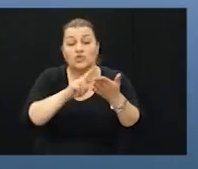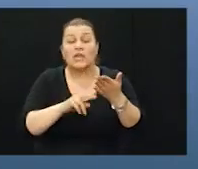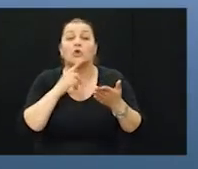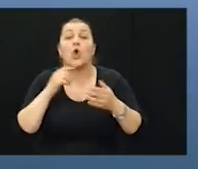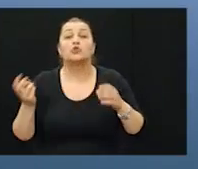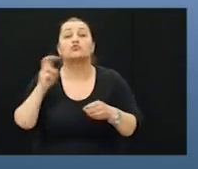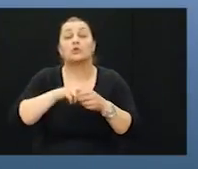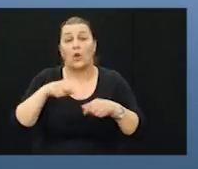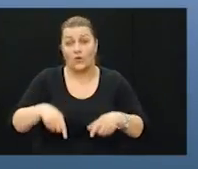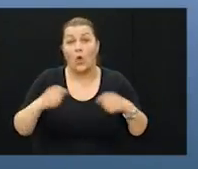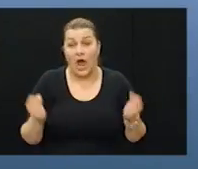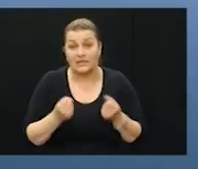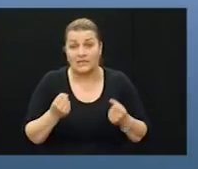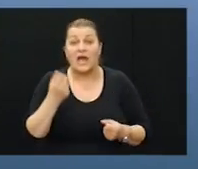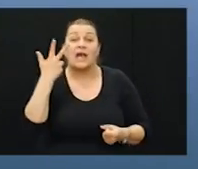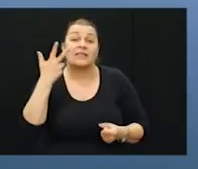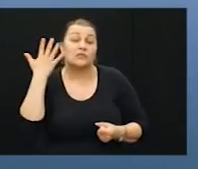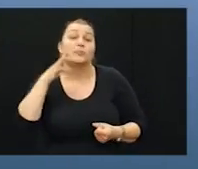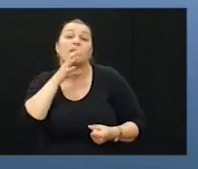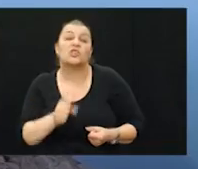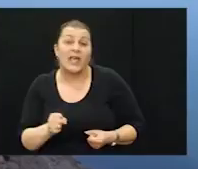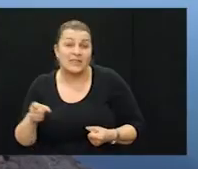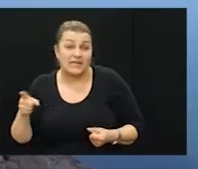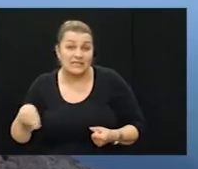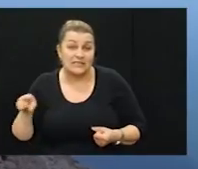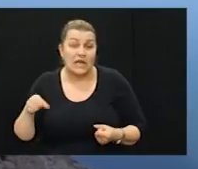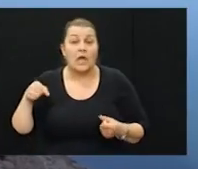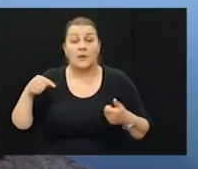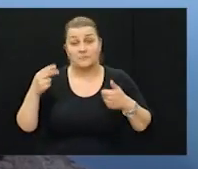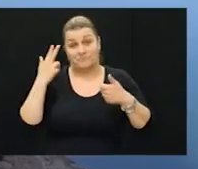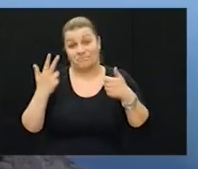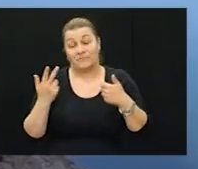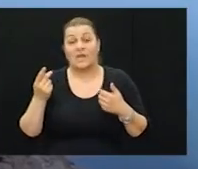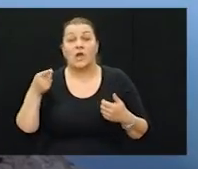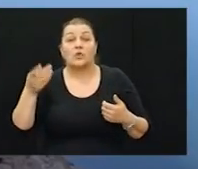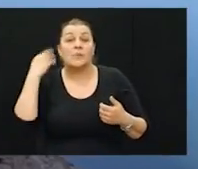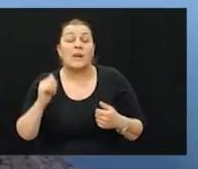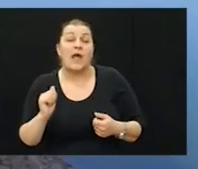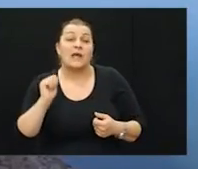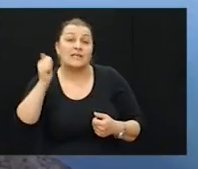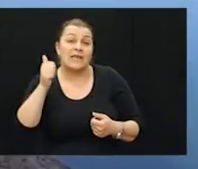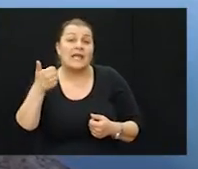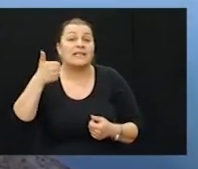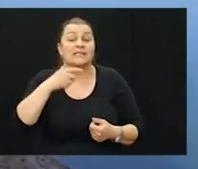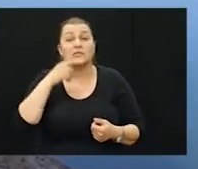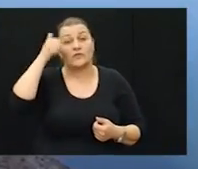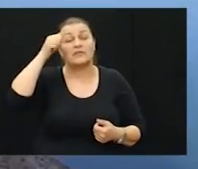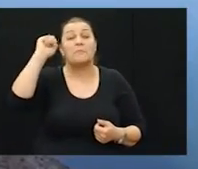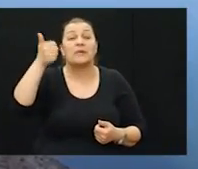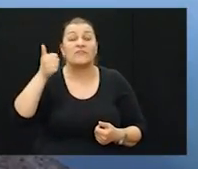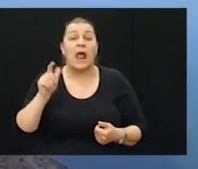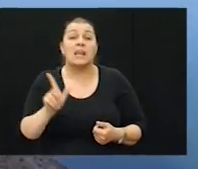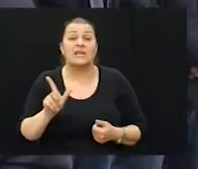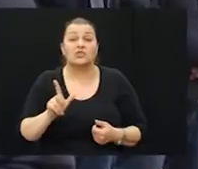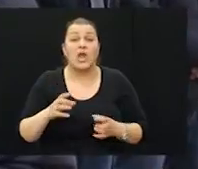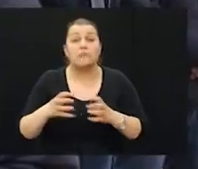akciji, a tri se odnosio na snage Četnika, koji su ovdje bili, tu je uglavnom bila jedna jedinica koja se nazivala prva lička